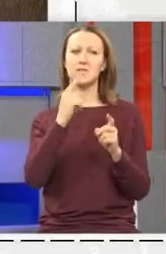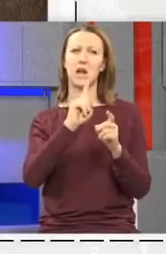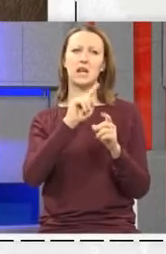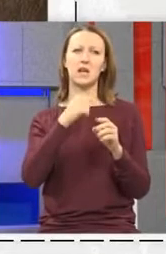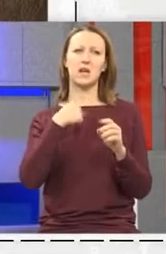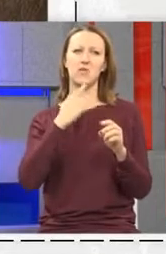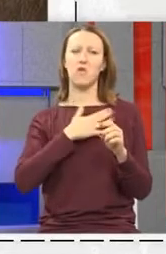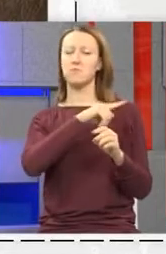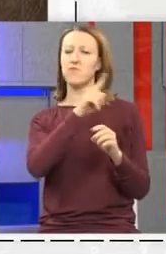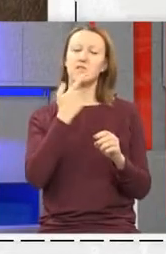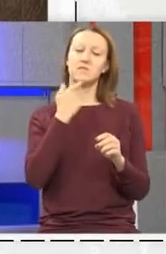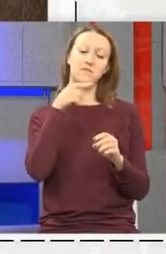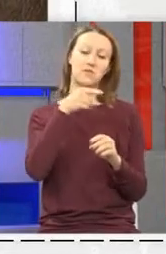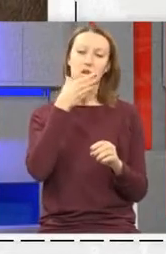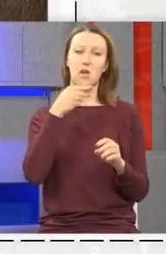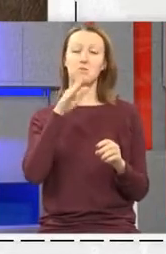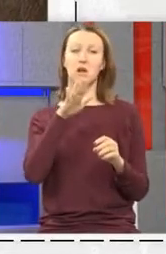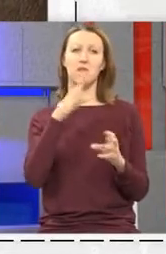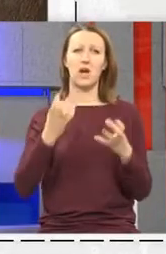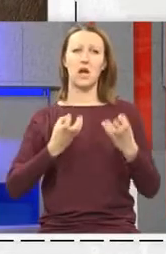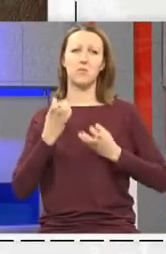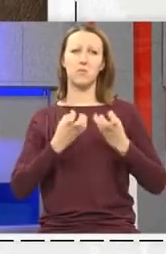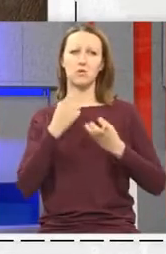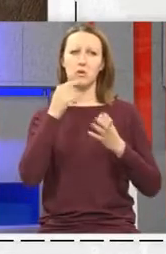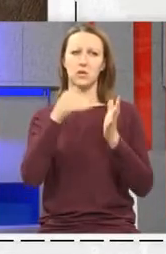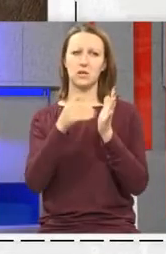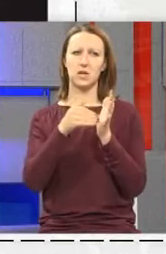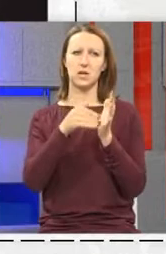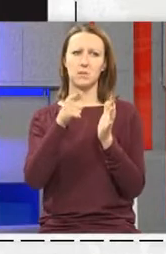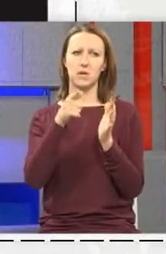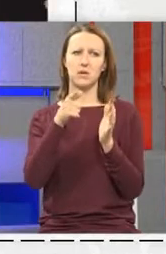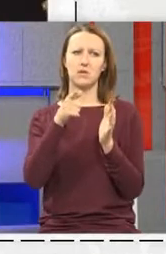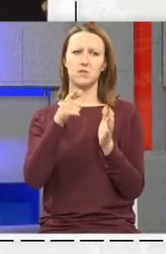namere da se svidi Jer takve emocije Koje one trebaju